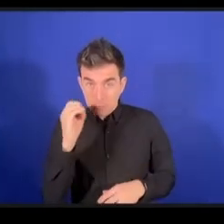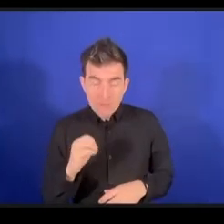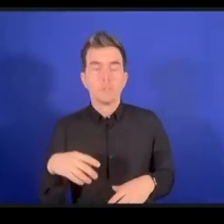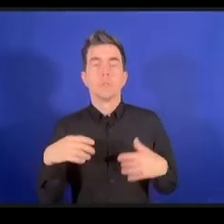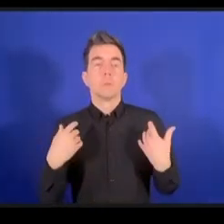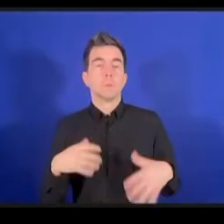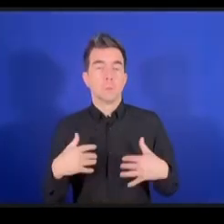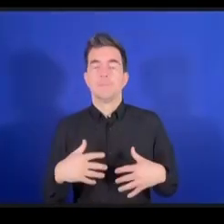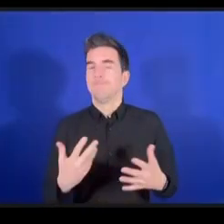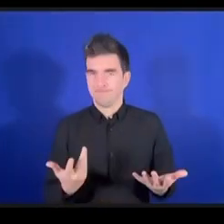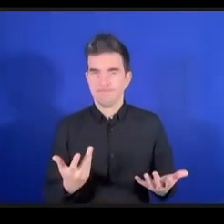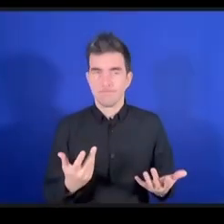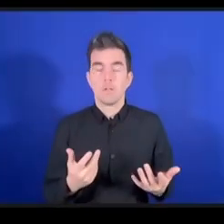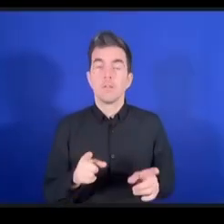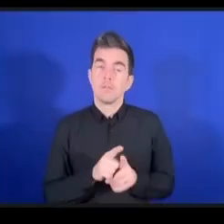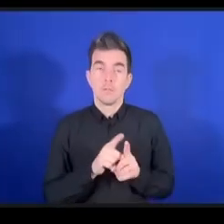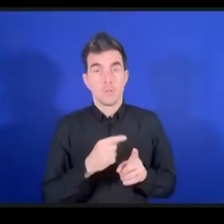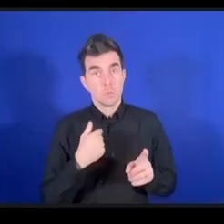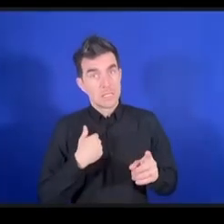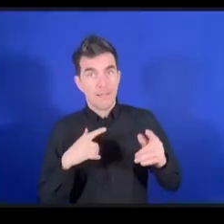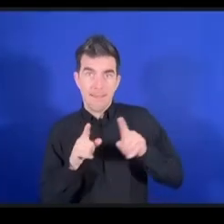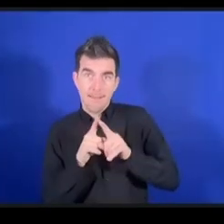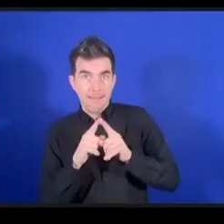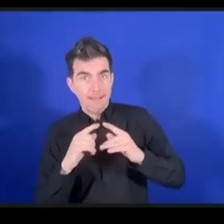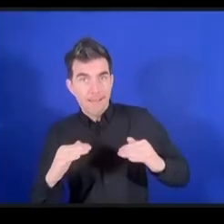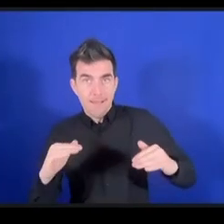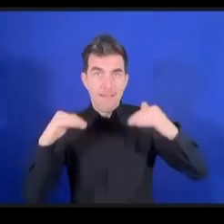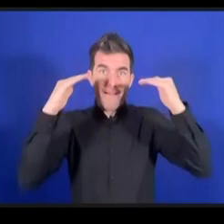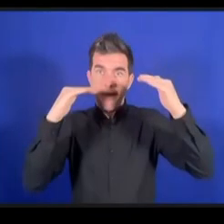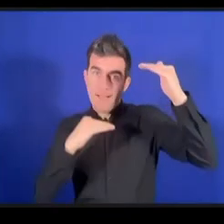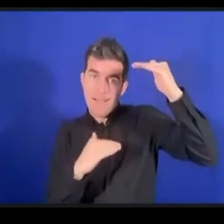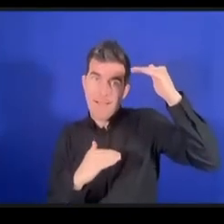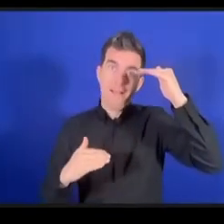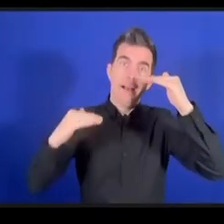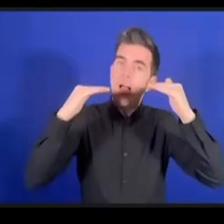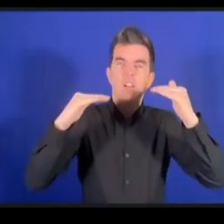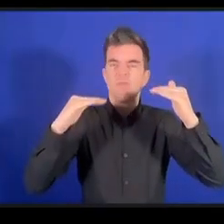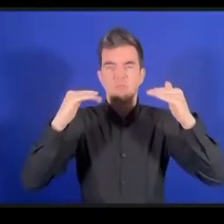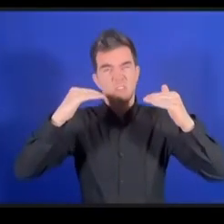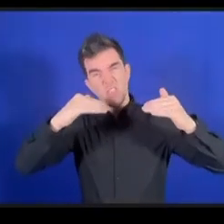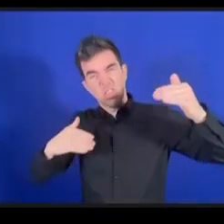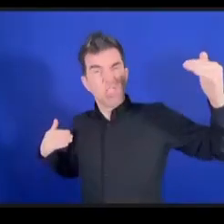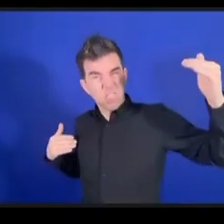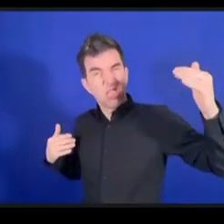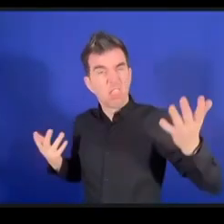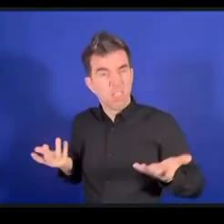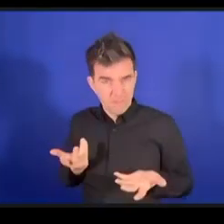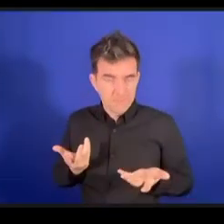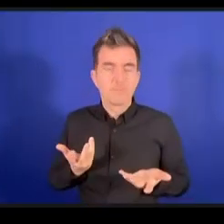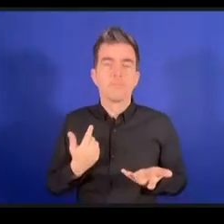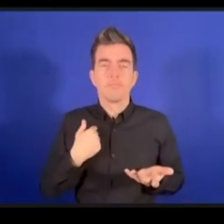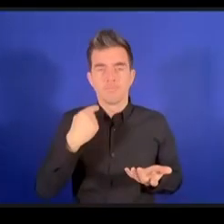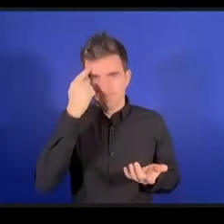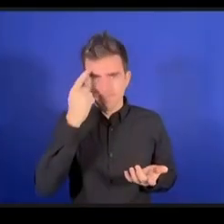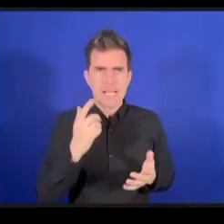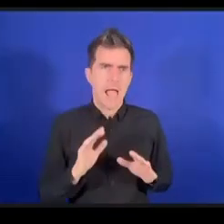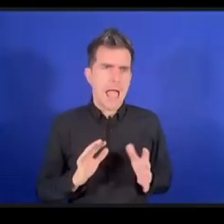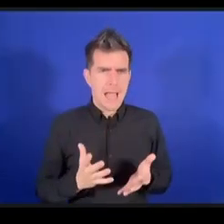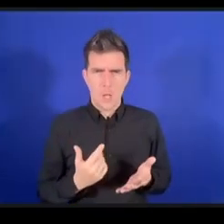أمامنا والمشوار معقد من أجل رأب هذه الفجوة الرقامية التي يعاني منها